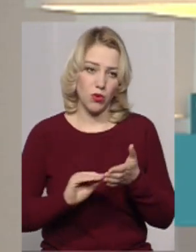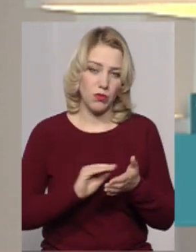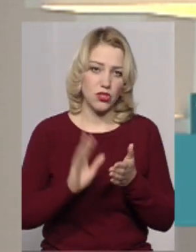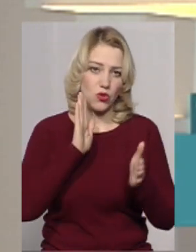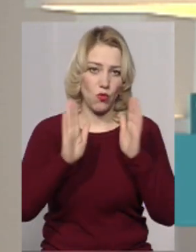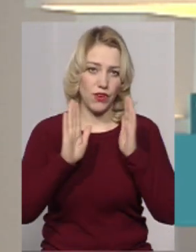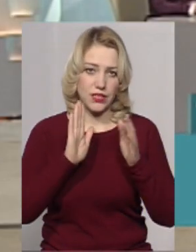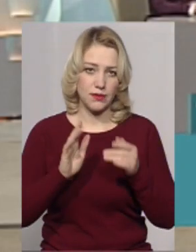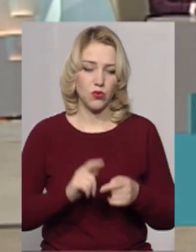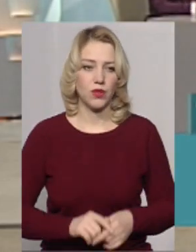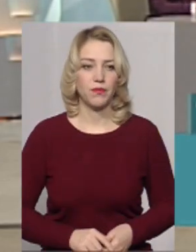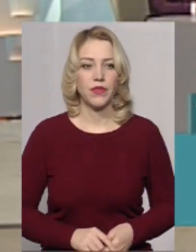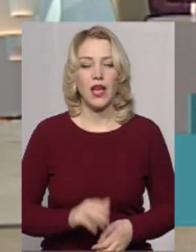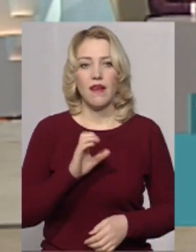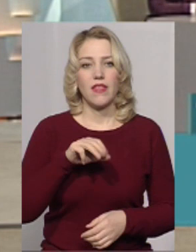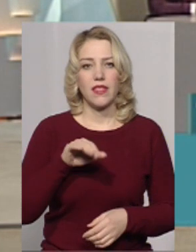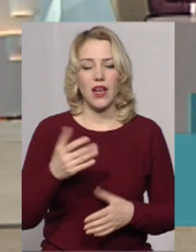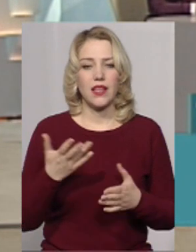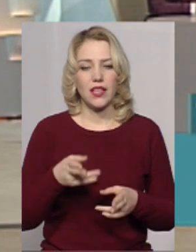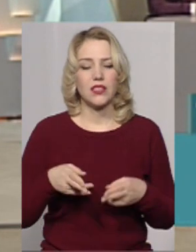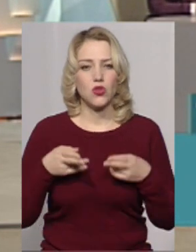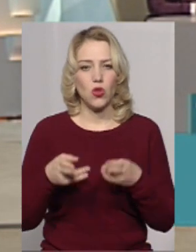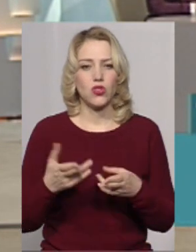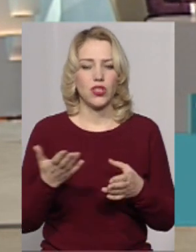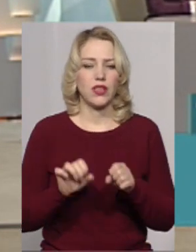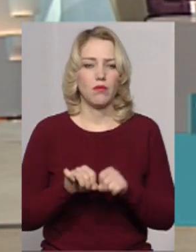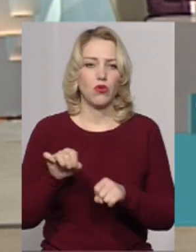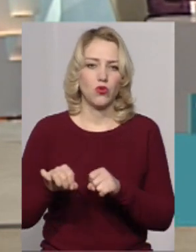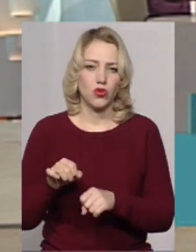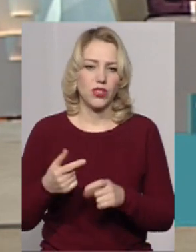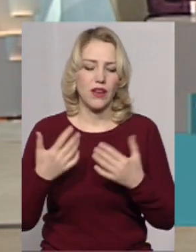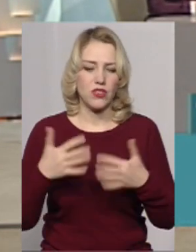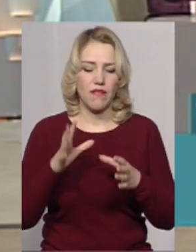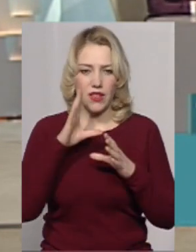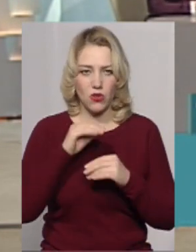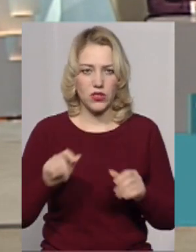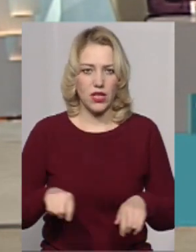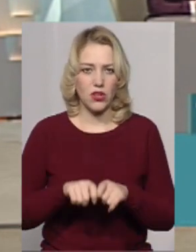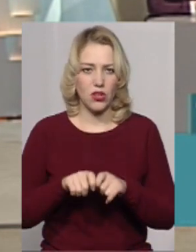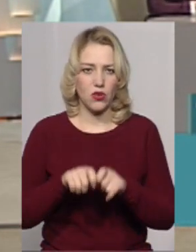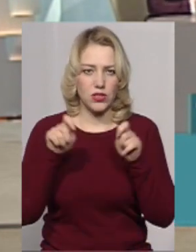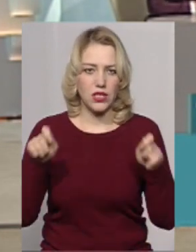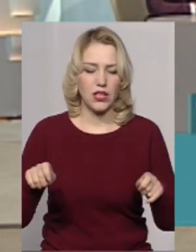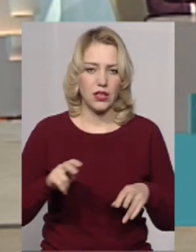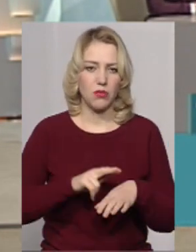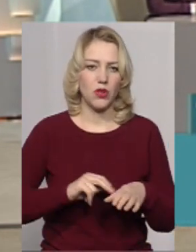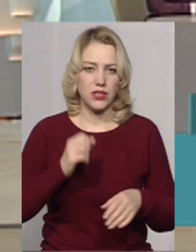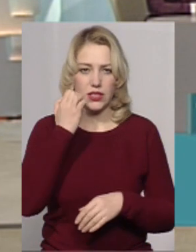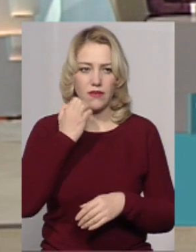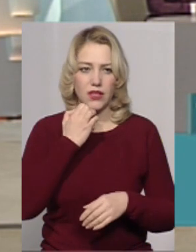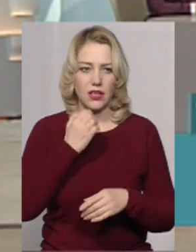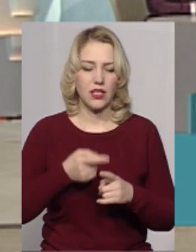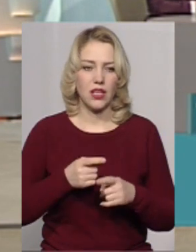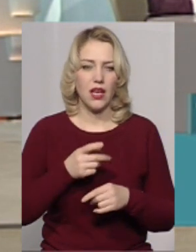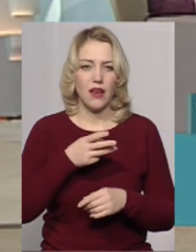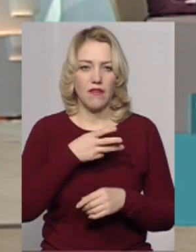Фейсбук. Пане Віталію, скажіть, які злочини чи правопорушення вже вдалося розкрити поліції завдяки використанню відеокамер?